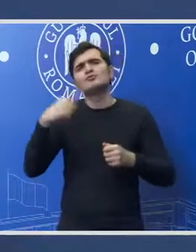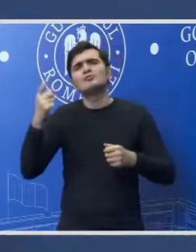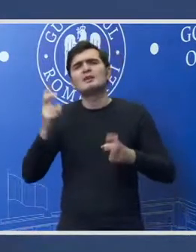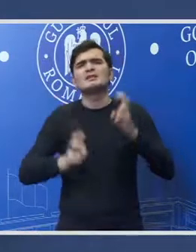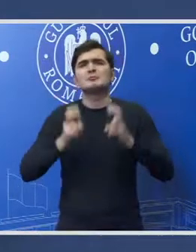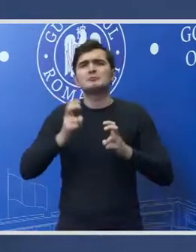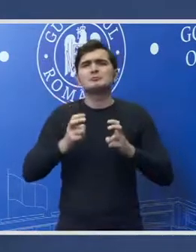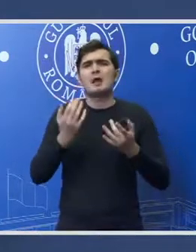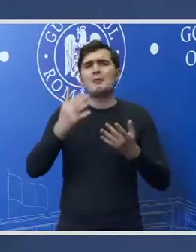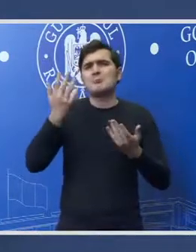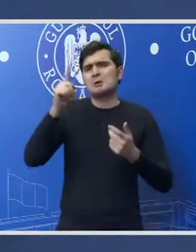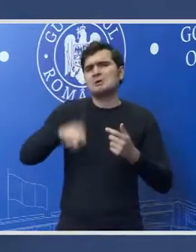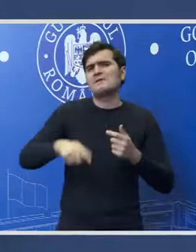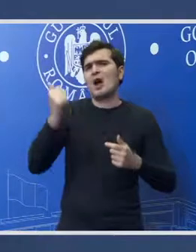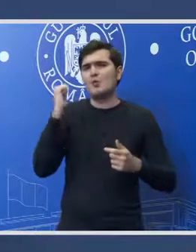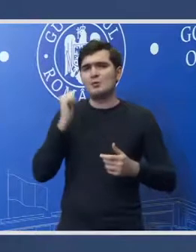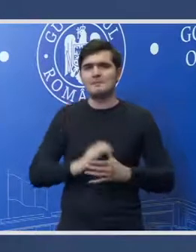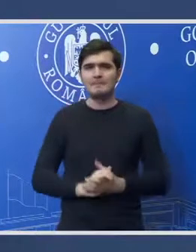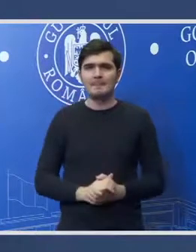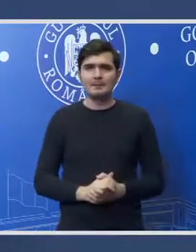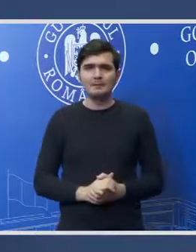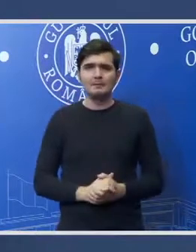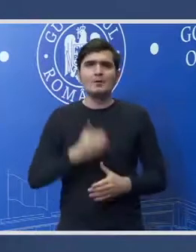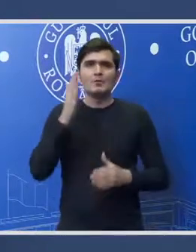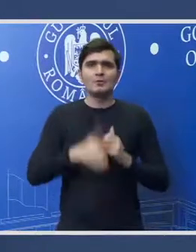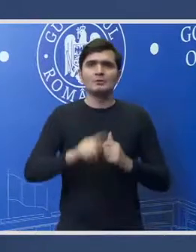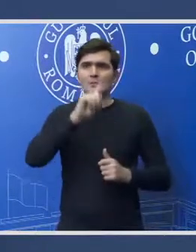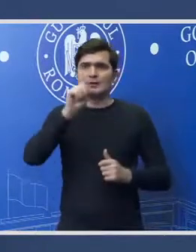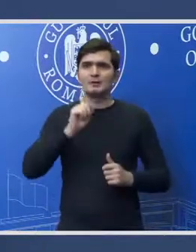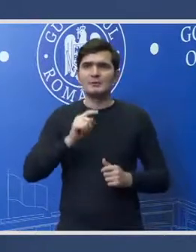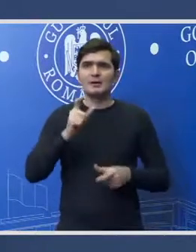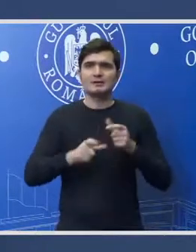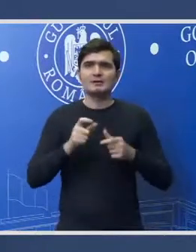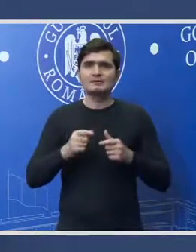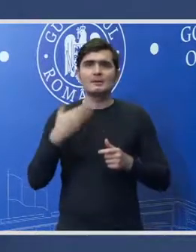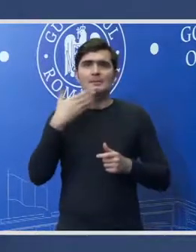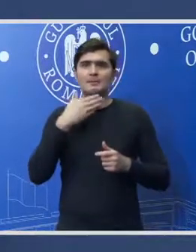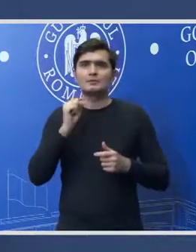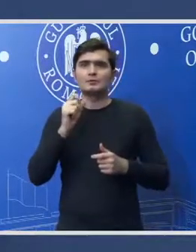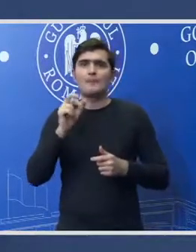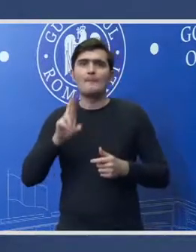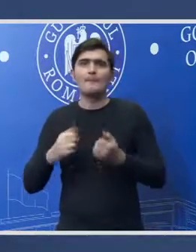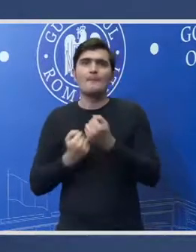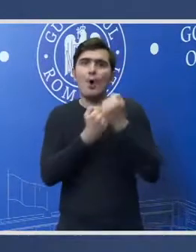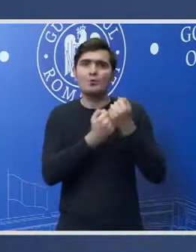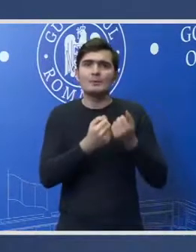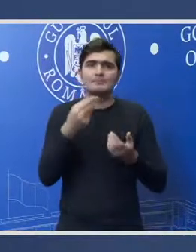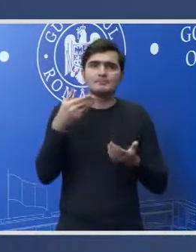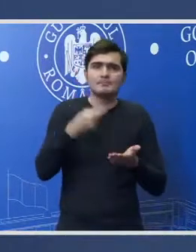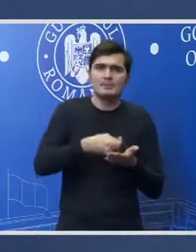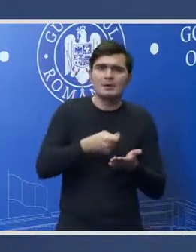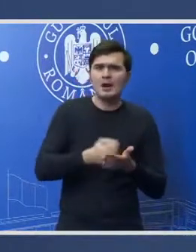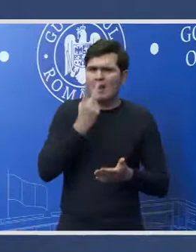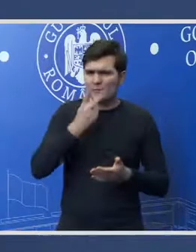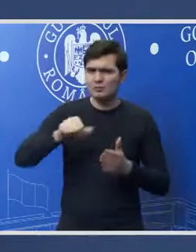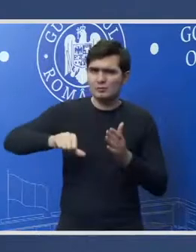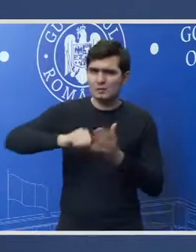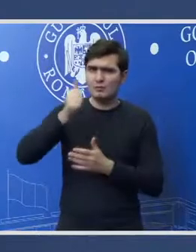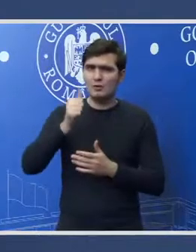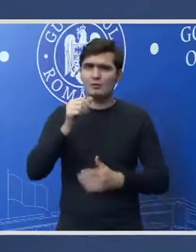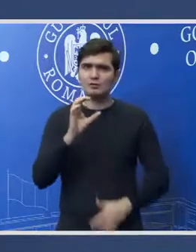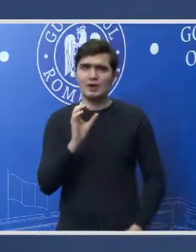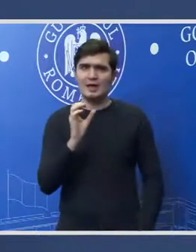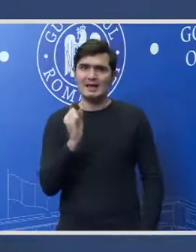luni de zile pentru România. Mai am o ultimă întrebare referitor la sporuri. Am văzut că, din nou, de această dată,